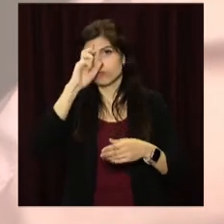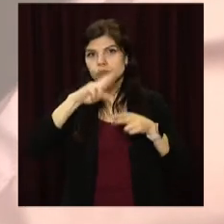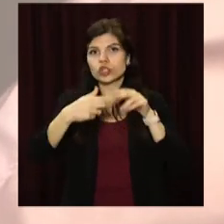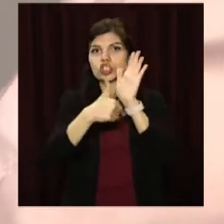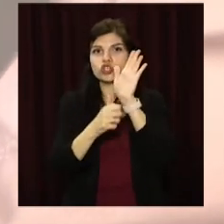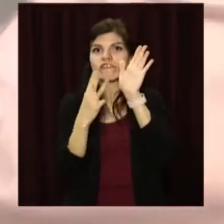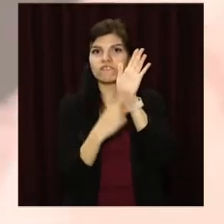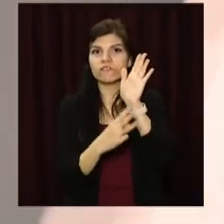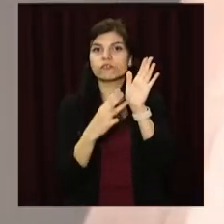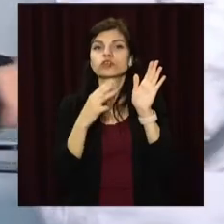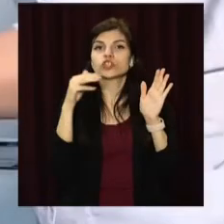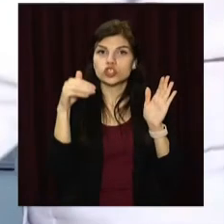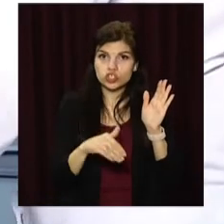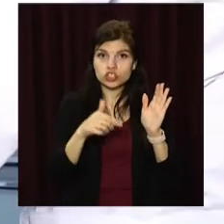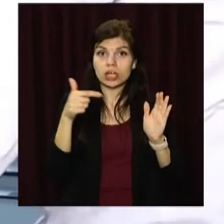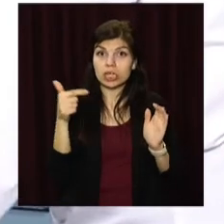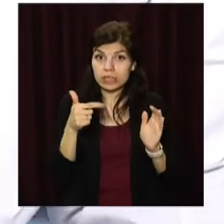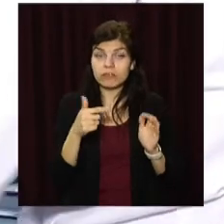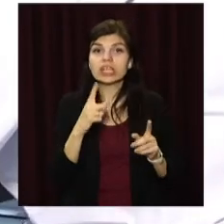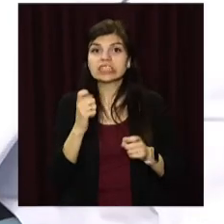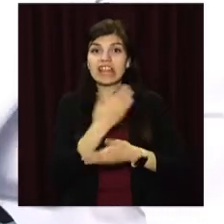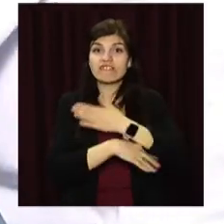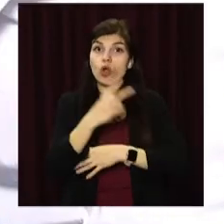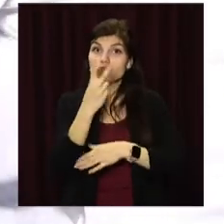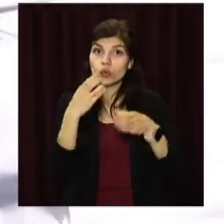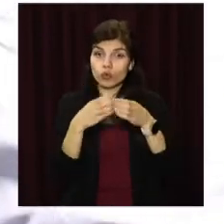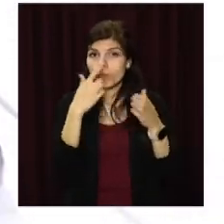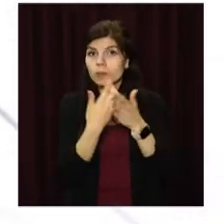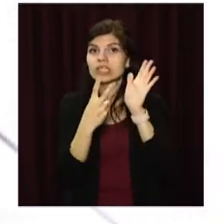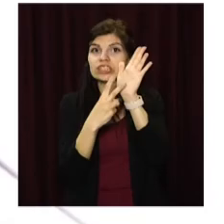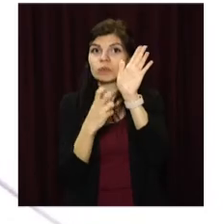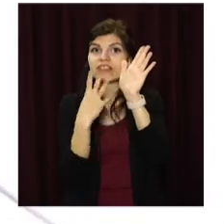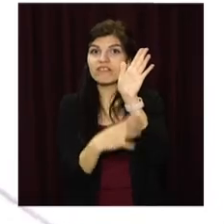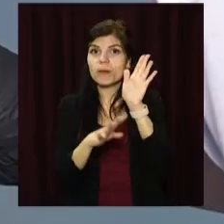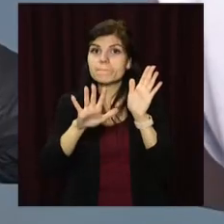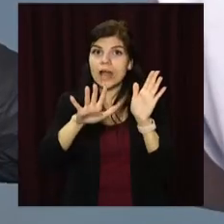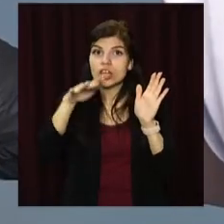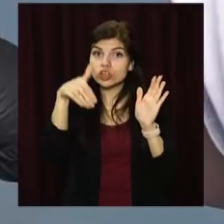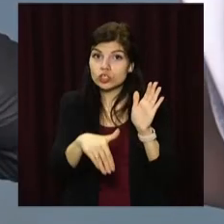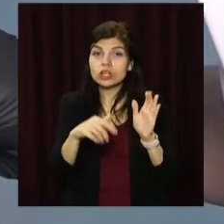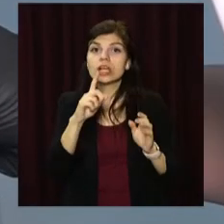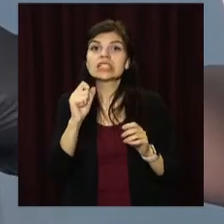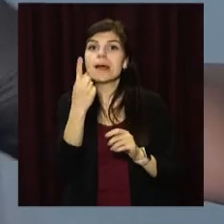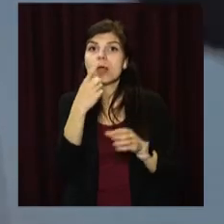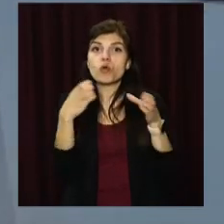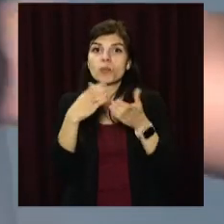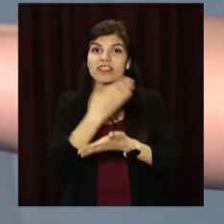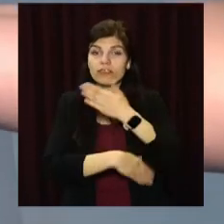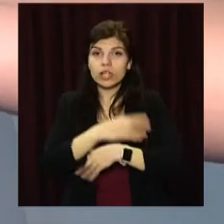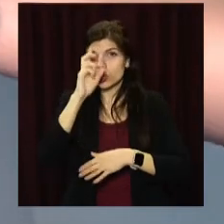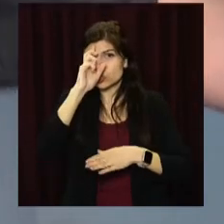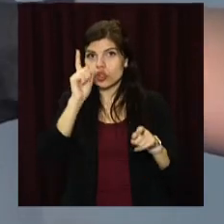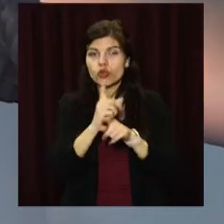681 тисячу гривень. За інвалідність другої групи – майже 795 тисяч. За першу групу інвалідності